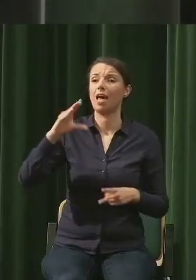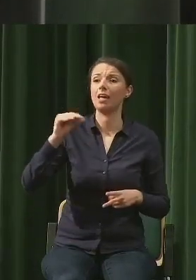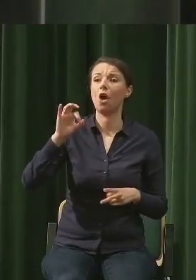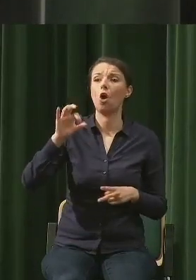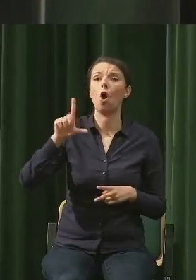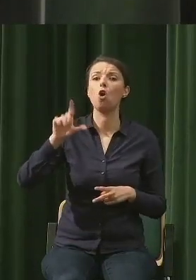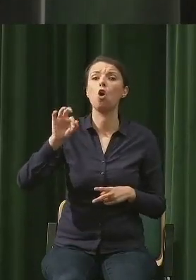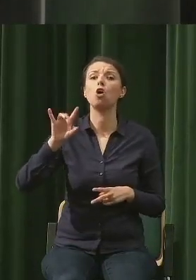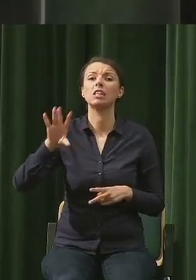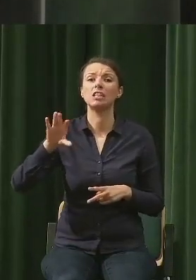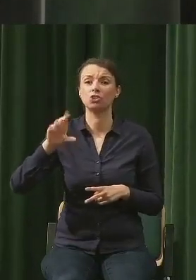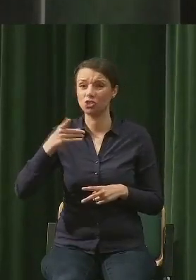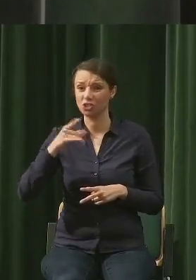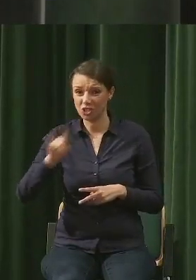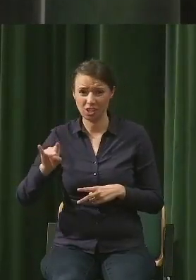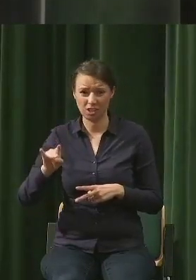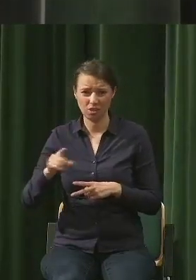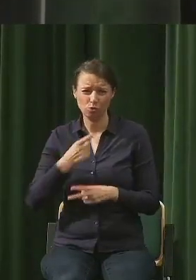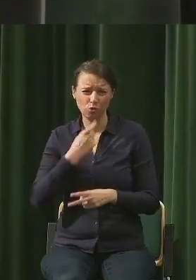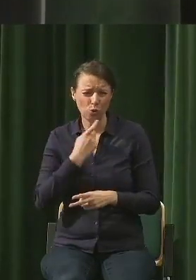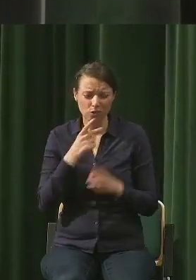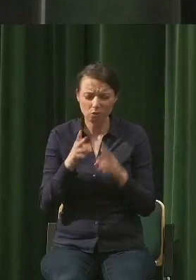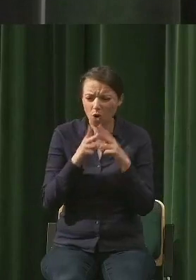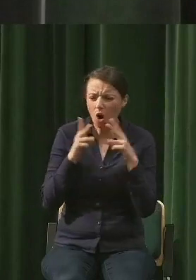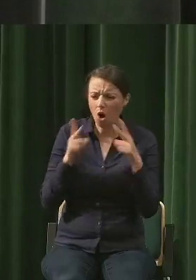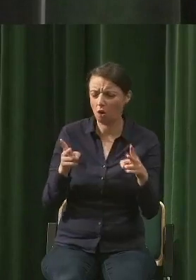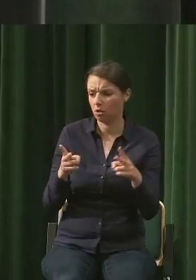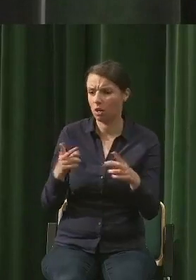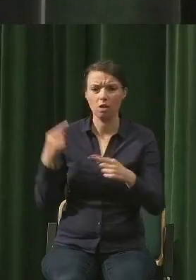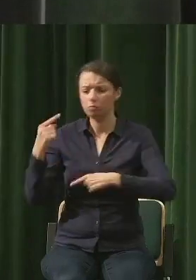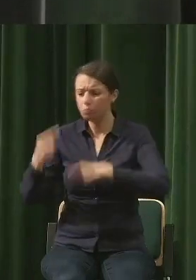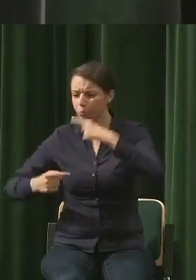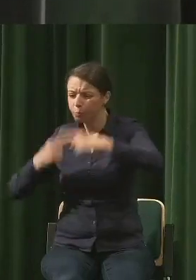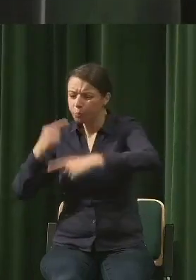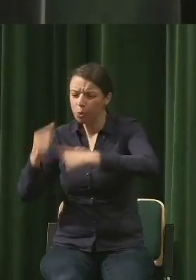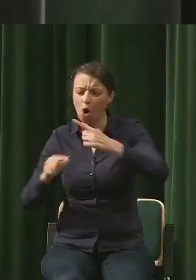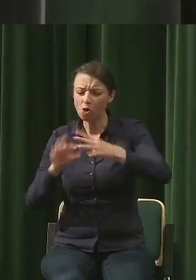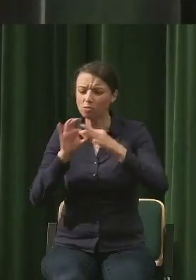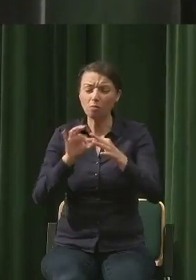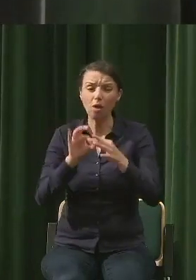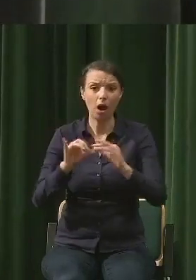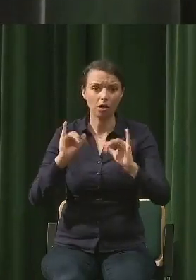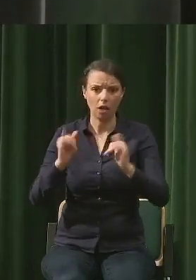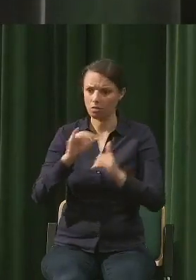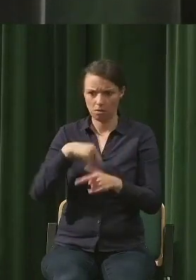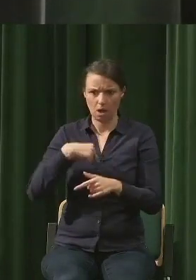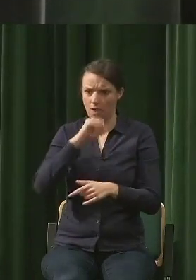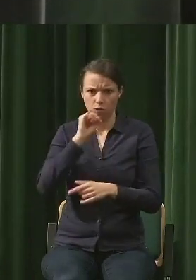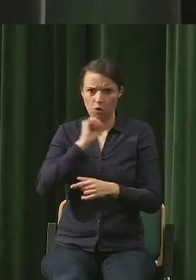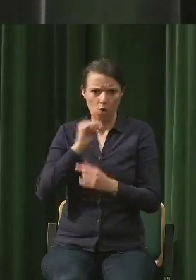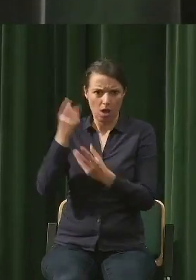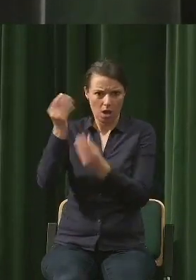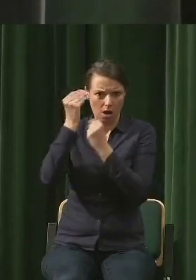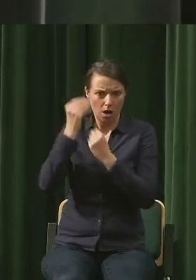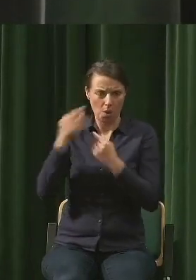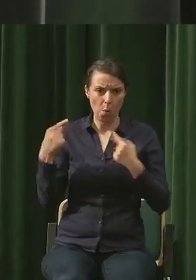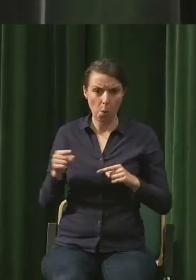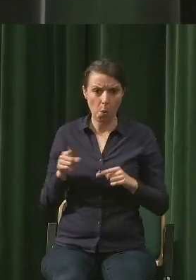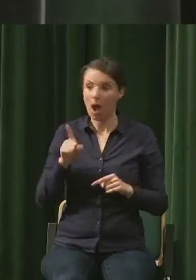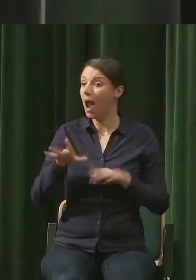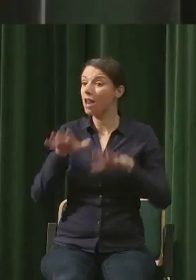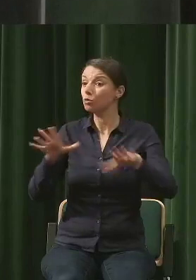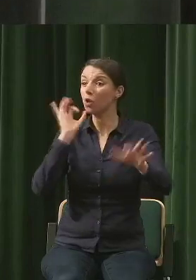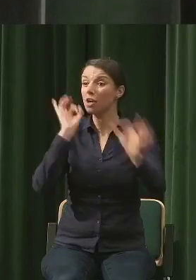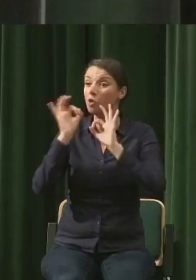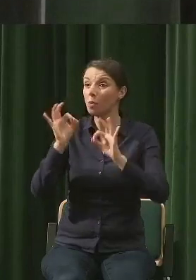naprawdę oznaczają i jakiego typu procesy zachodziły. Natomiast ilość informacji, którą mi kazano zapamiętywać, która jest dla mnie